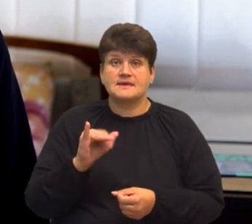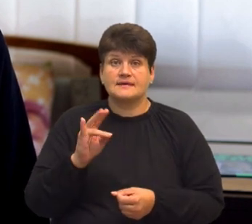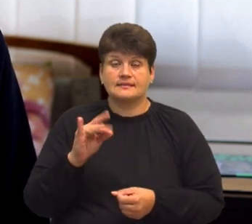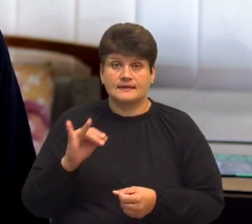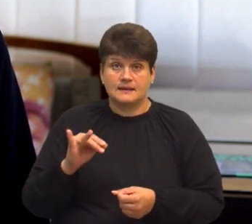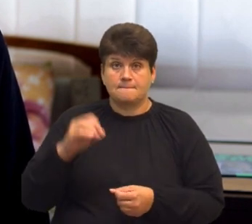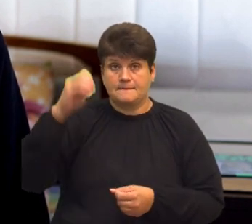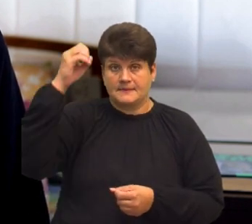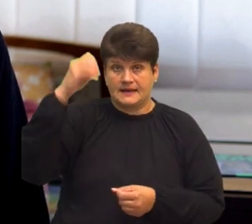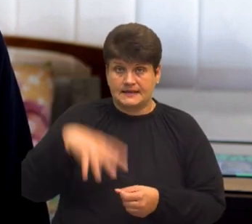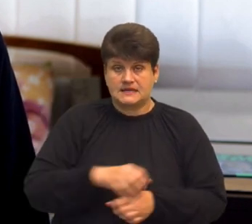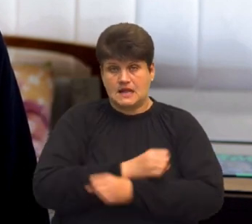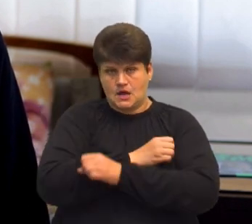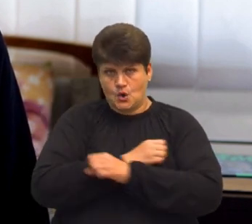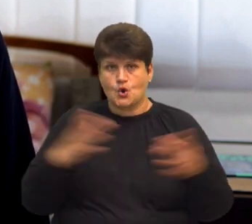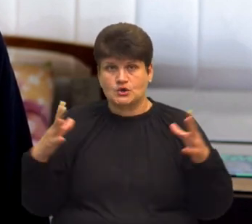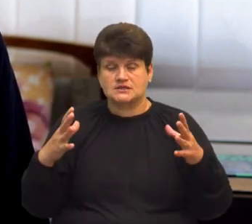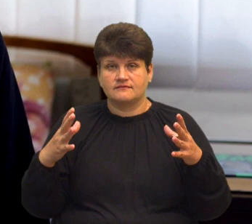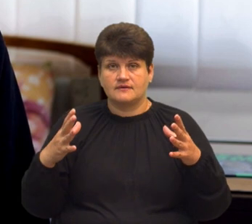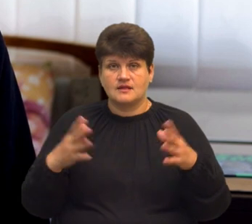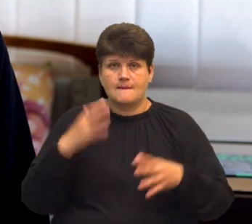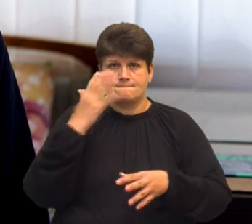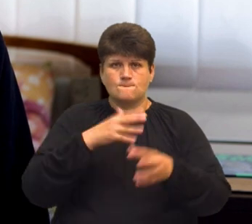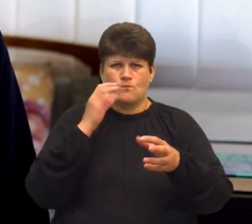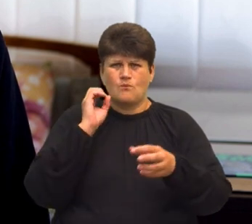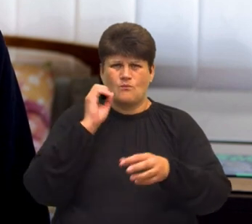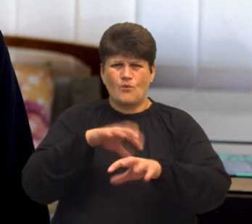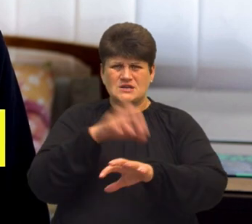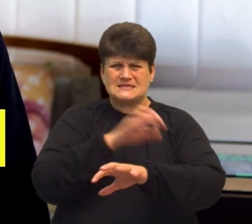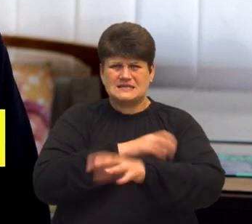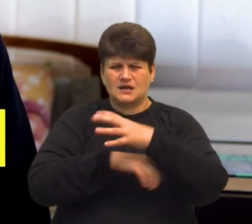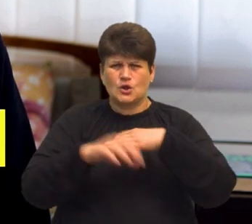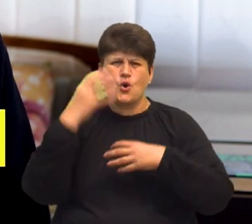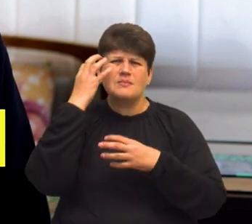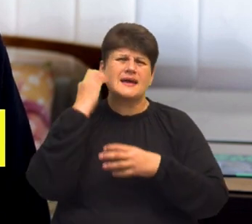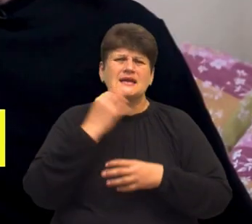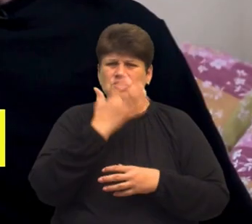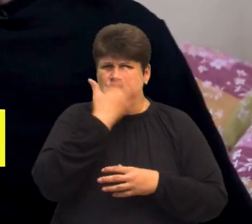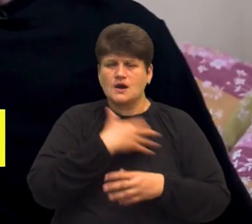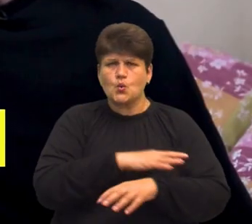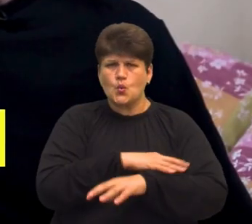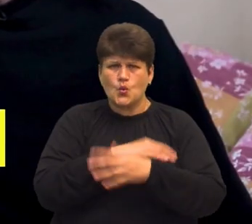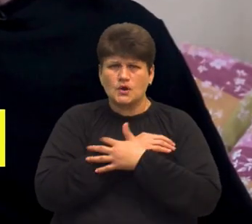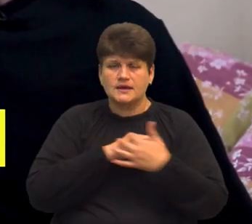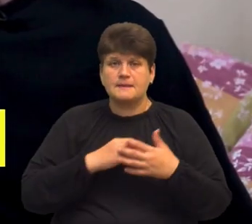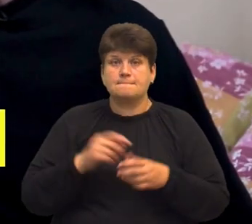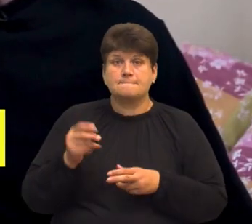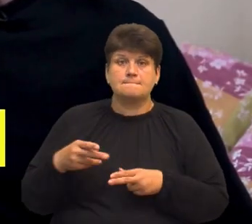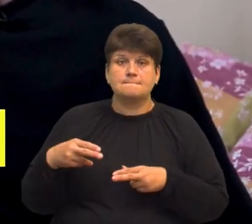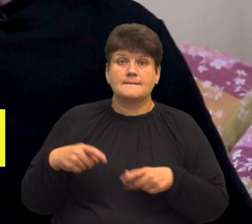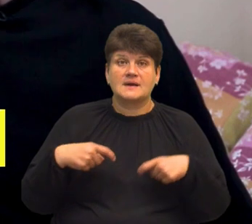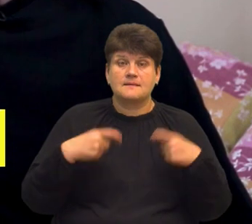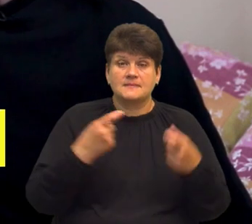міна, розірвалася, вламками посікував мені обличчя, руки. Прибіг медик,